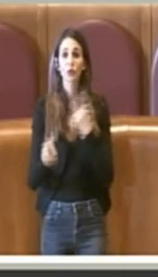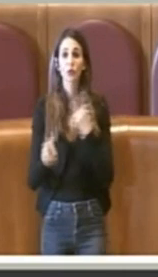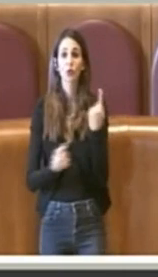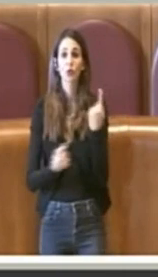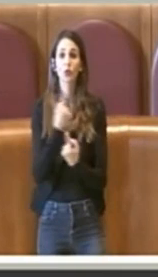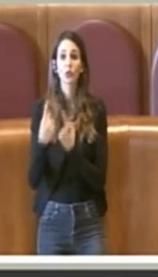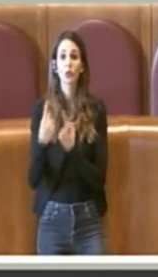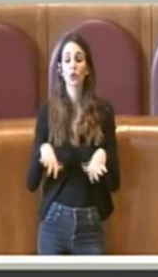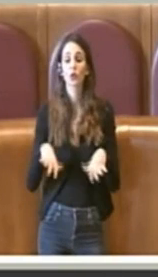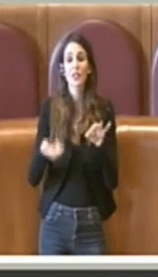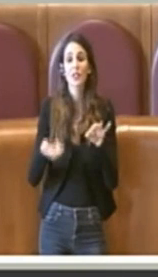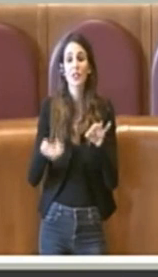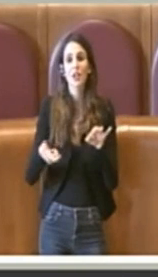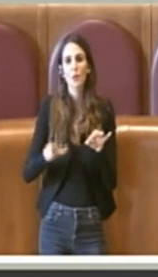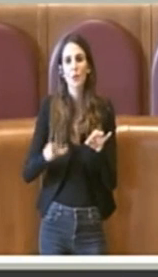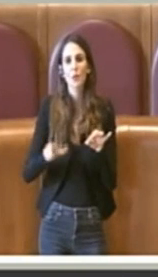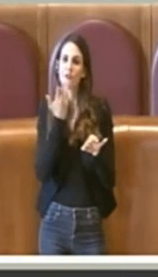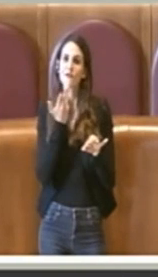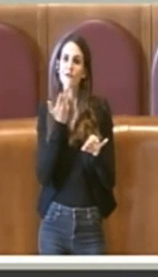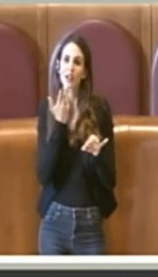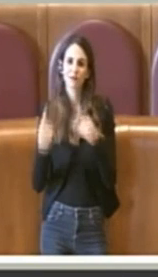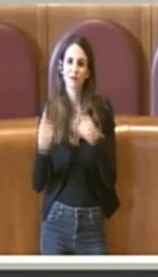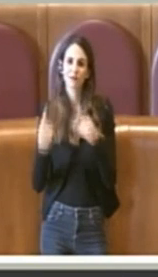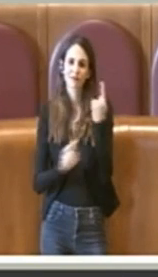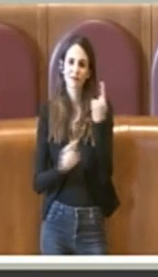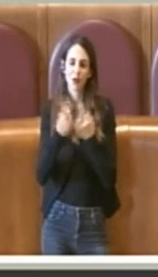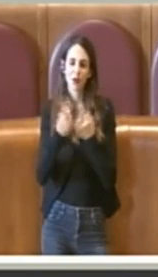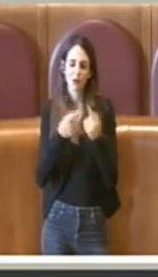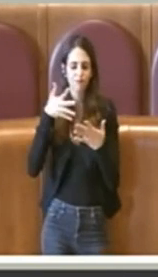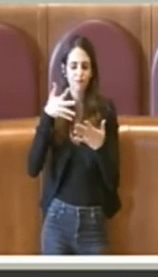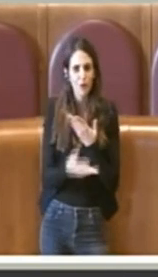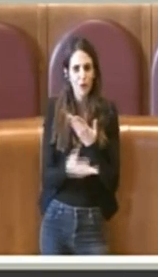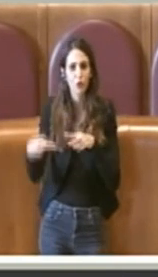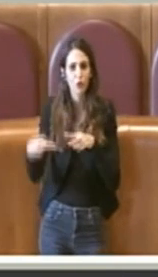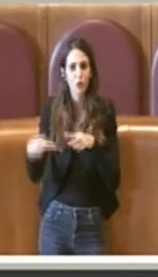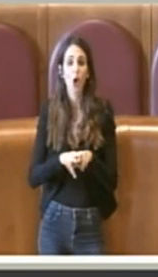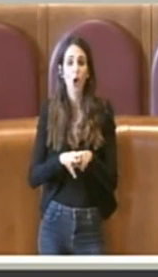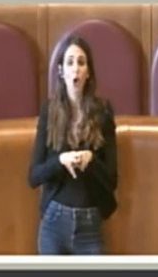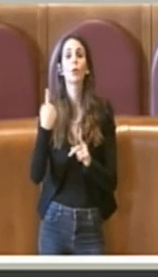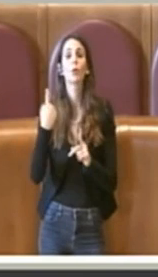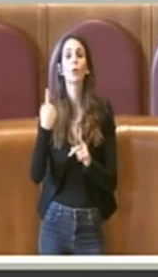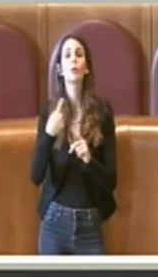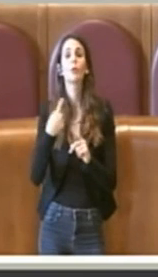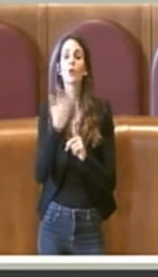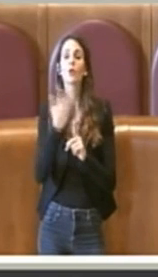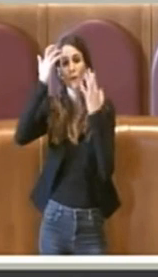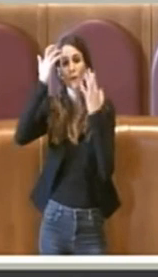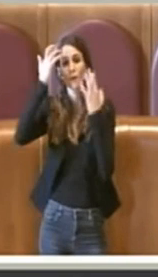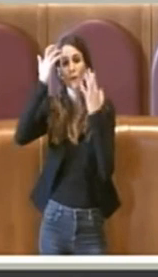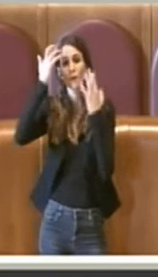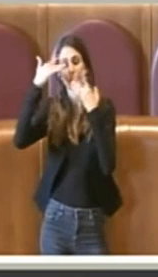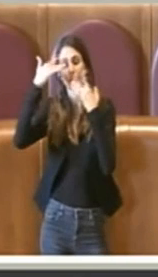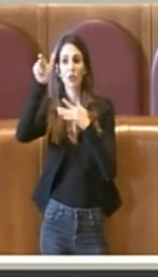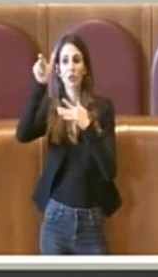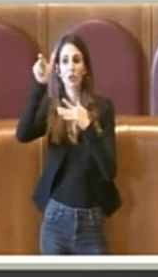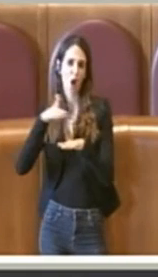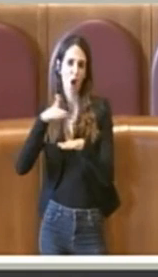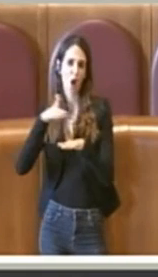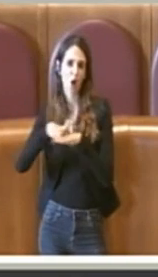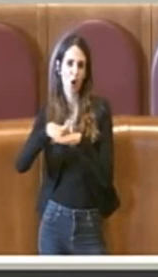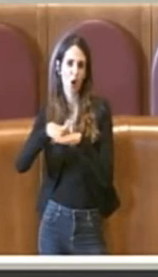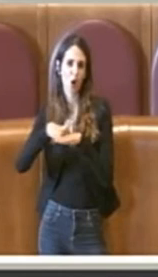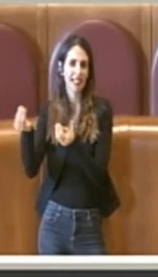poter approfondire ulteriormente ed avere un parere competente. Dopodiché però arrivò una